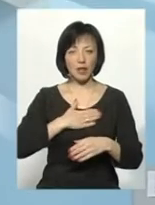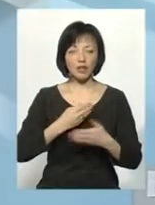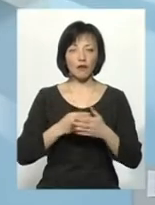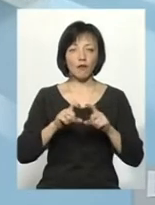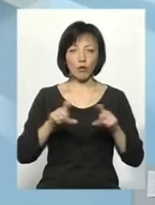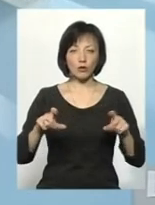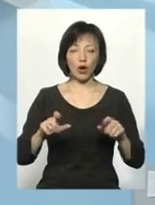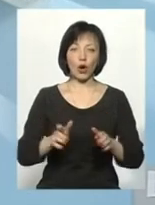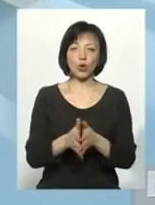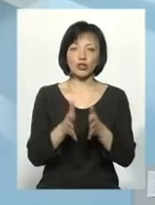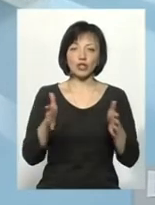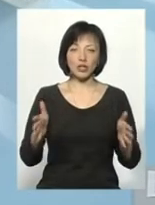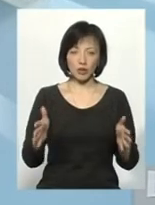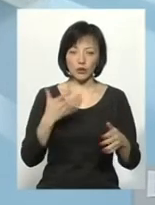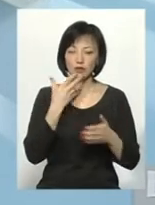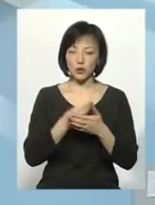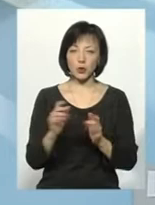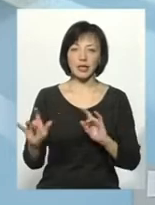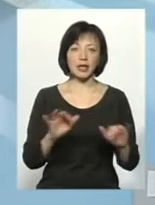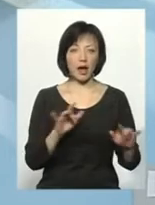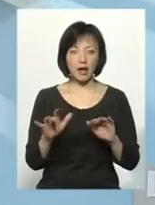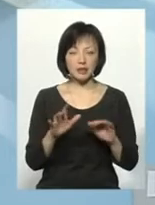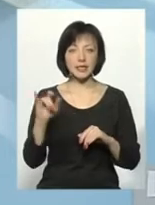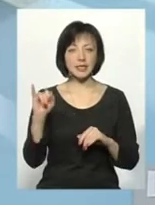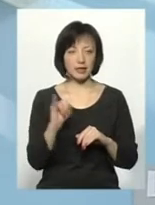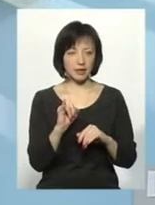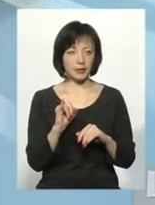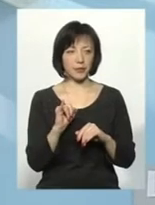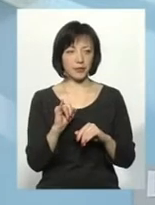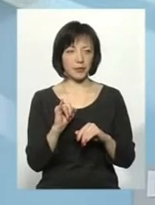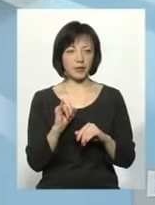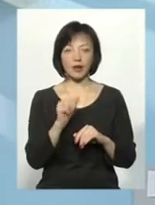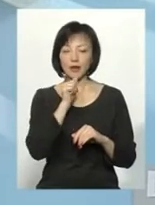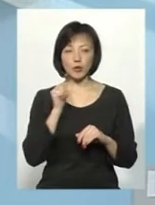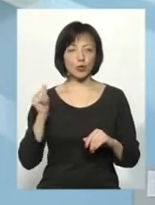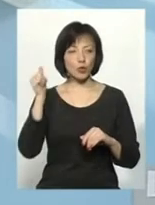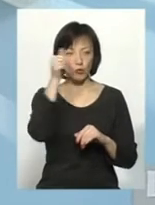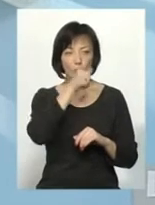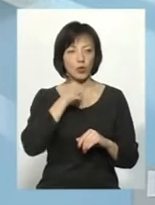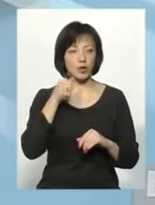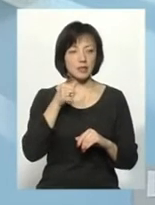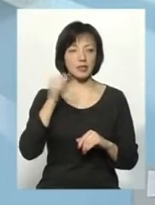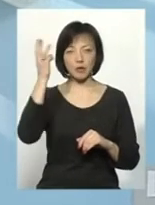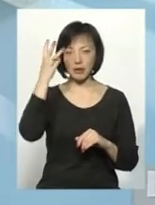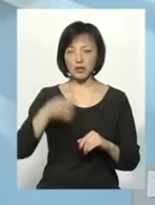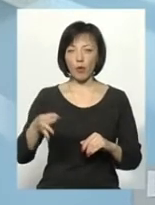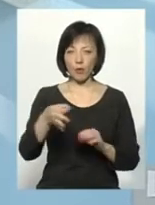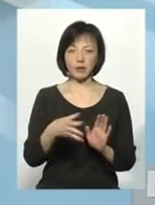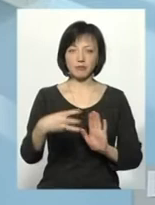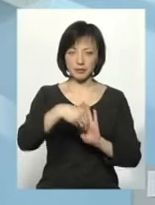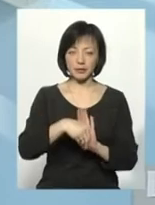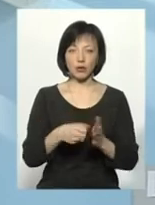розширює рамки своєї діяльності, і в минулому році Хмельницька область приєдналася